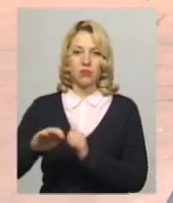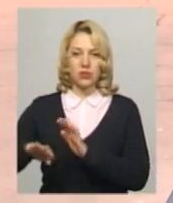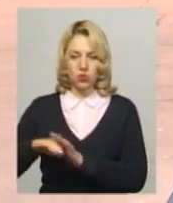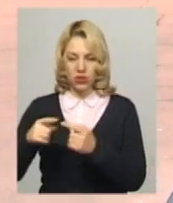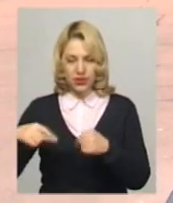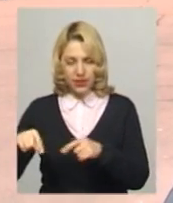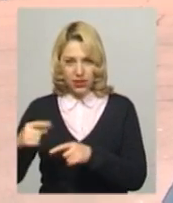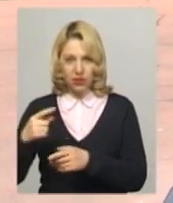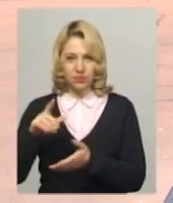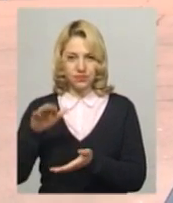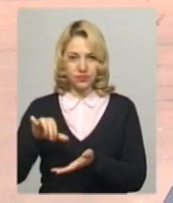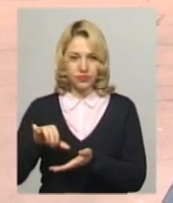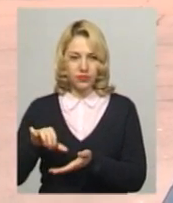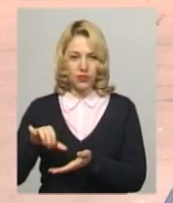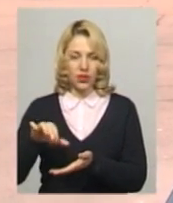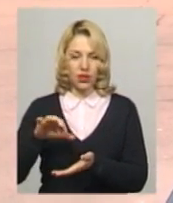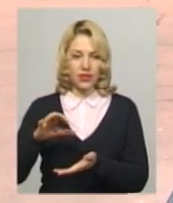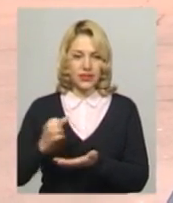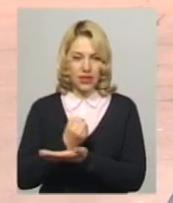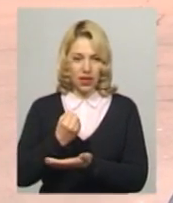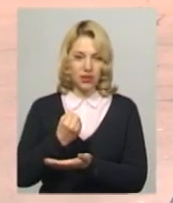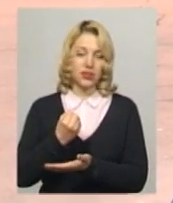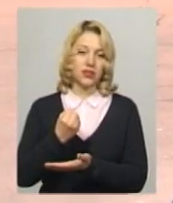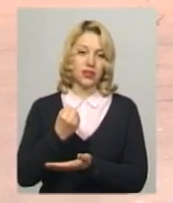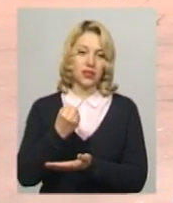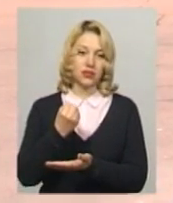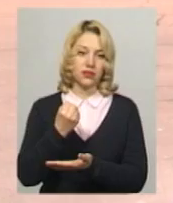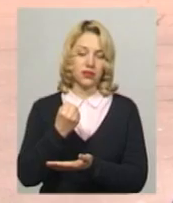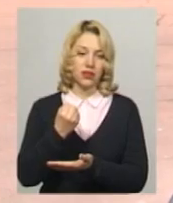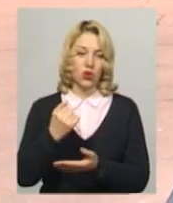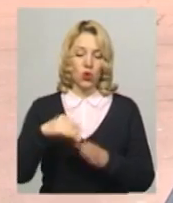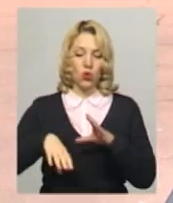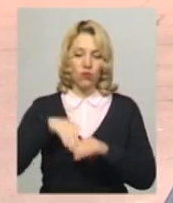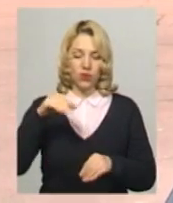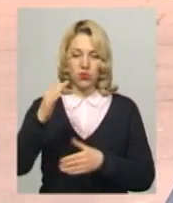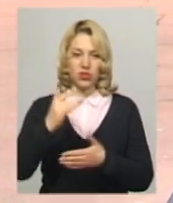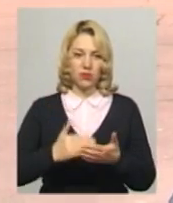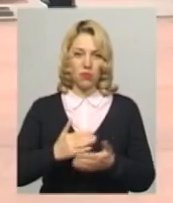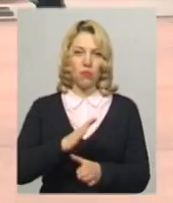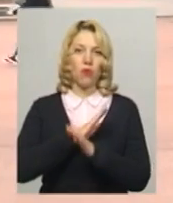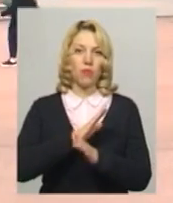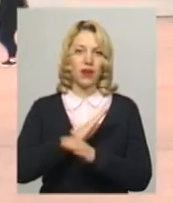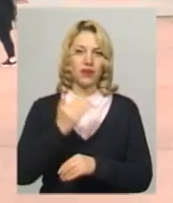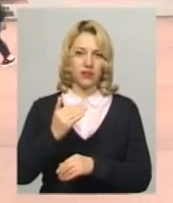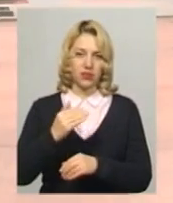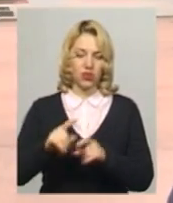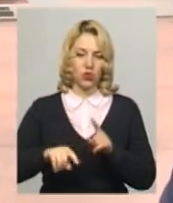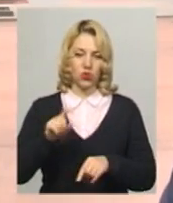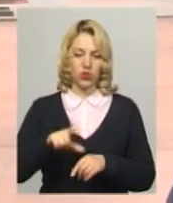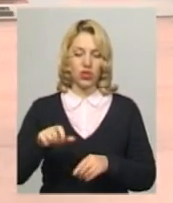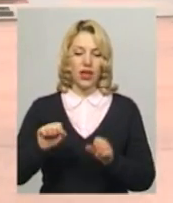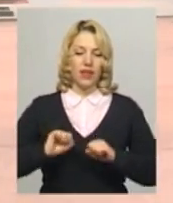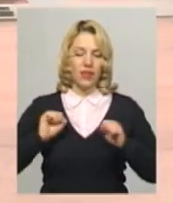знайдені в виборчих списках їхні померлі родичі. Намагання видавати